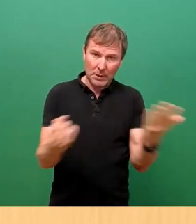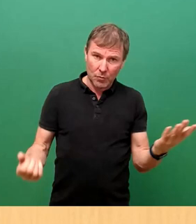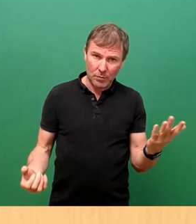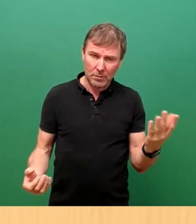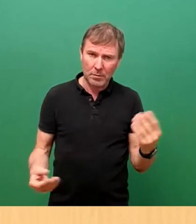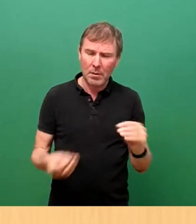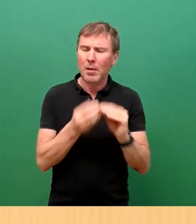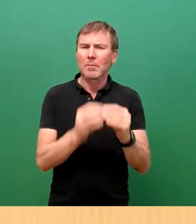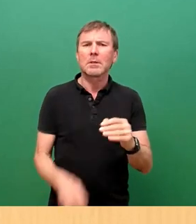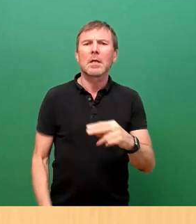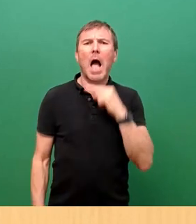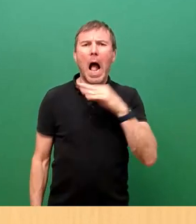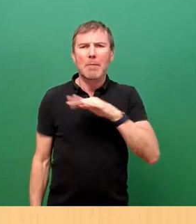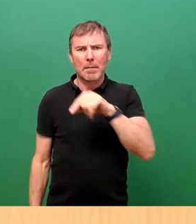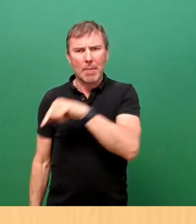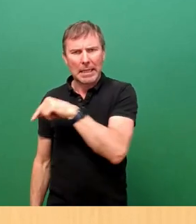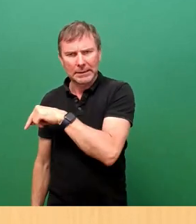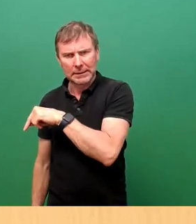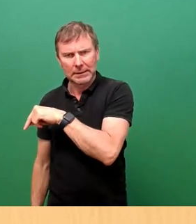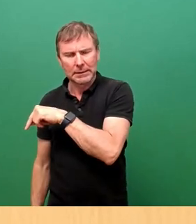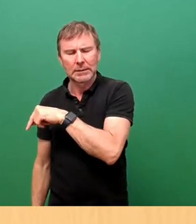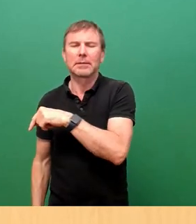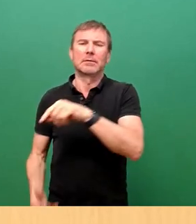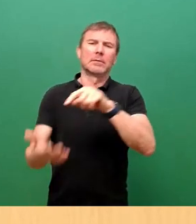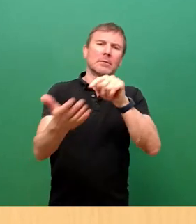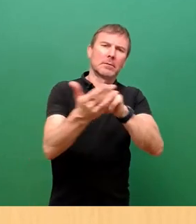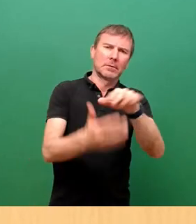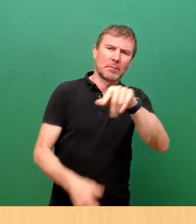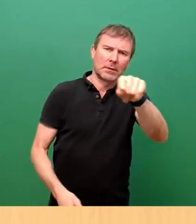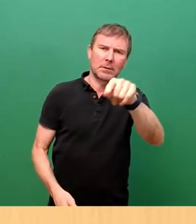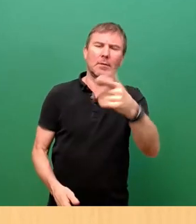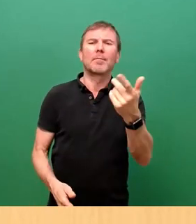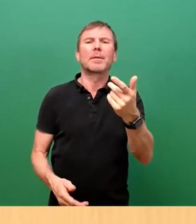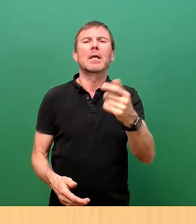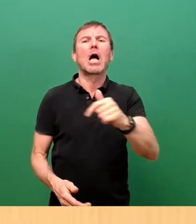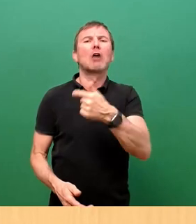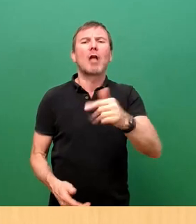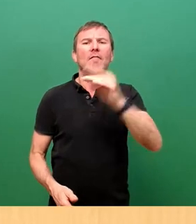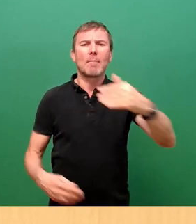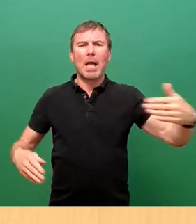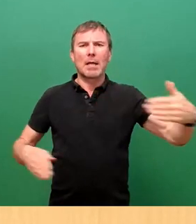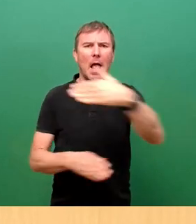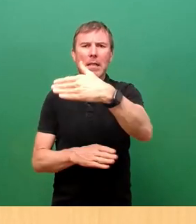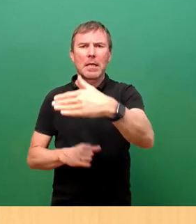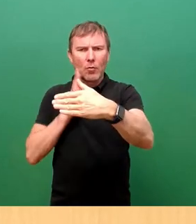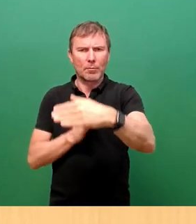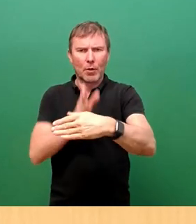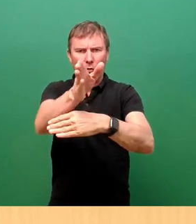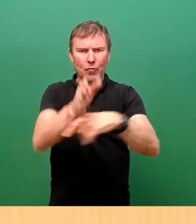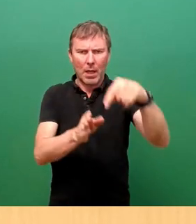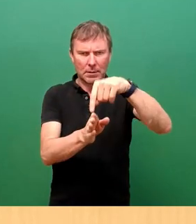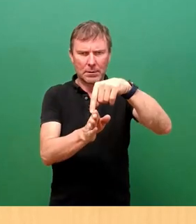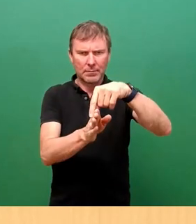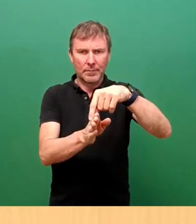Albertplatzes und Sie kennen alle die Komplexität, es ist angesprochen worden, der Stauffenbergallee. Und das ist sozusagen die planerische